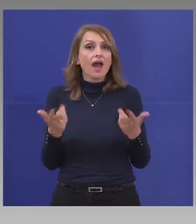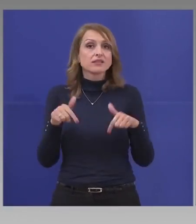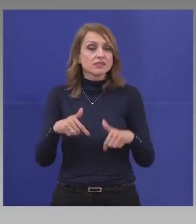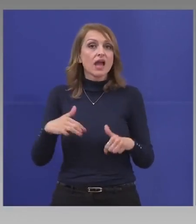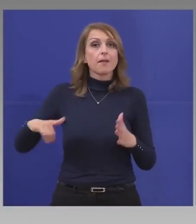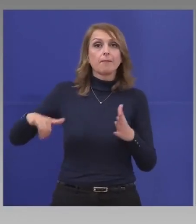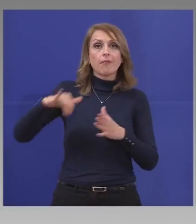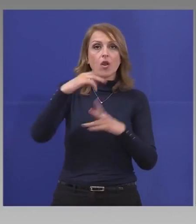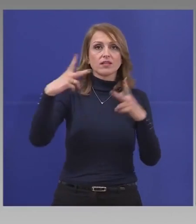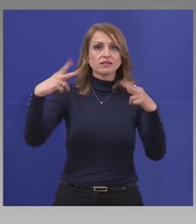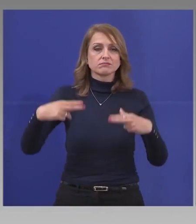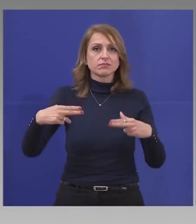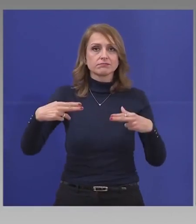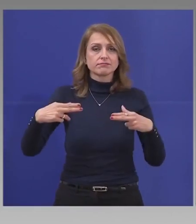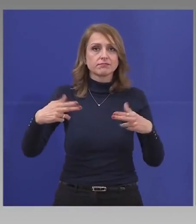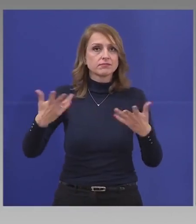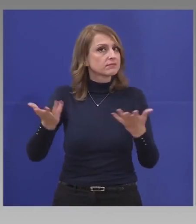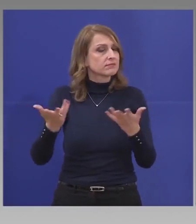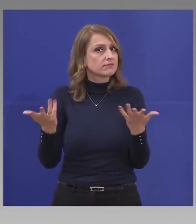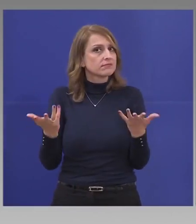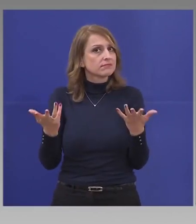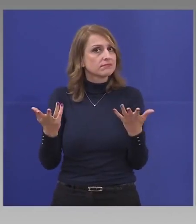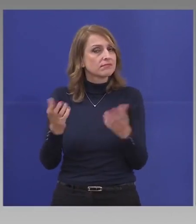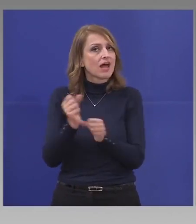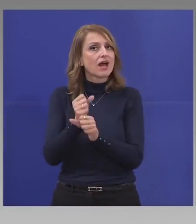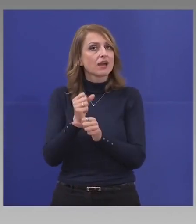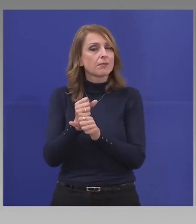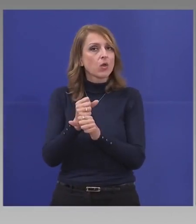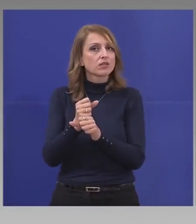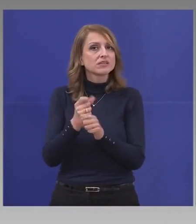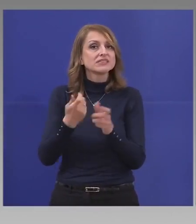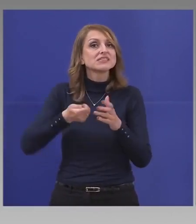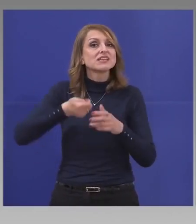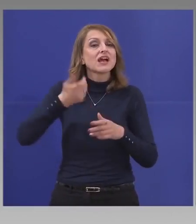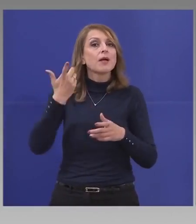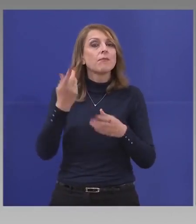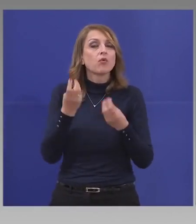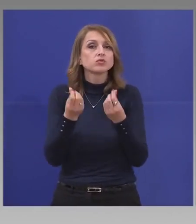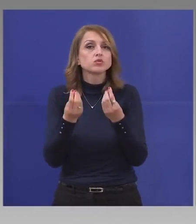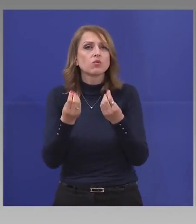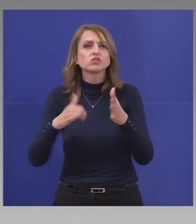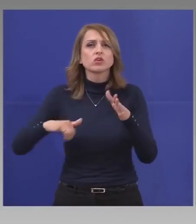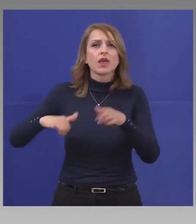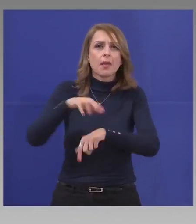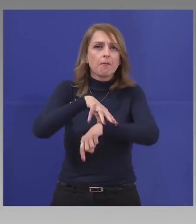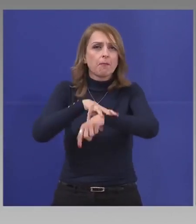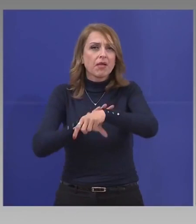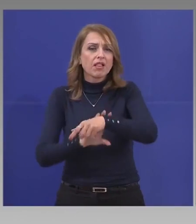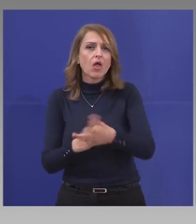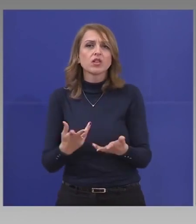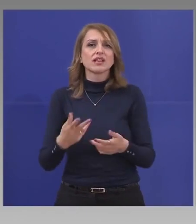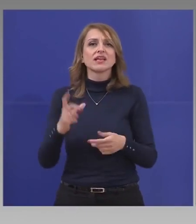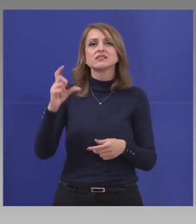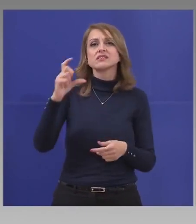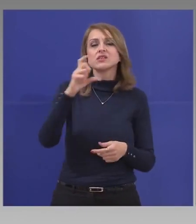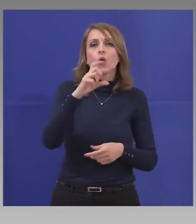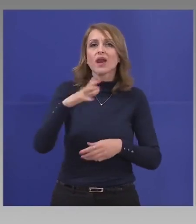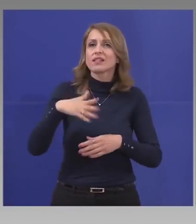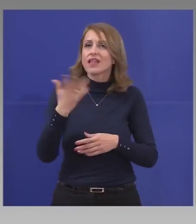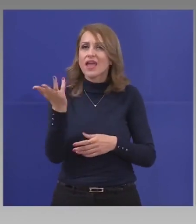Полетите спряха. Освобождават се скъпо струващи пилоти, стоярдеси,